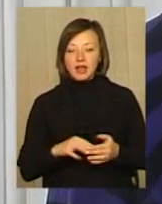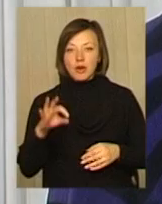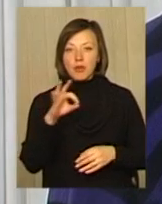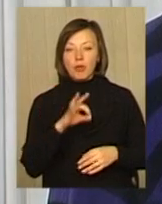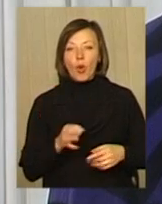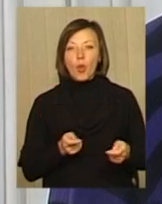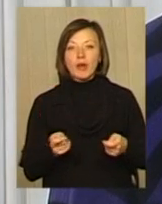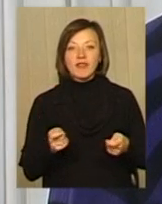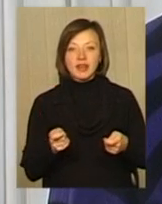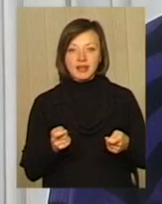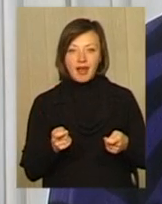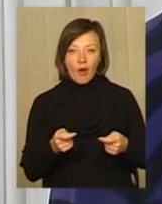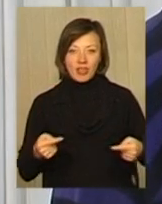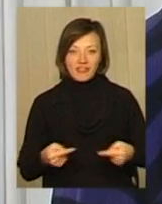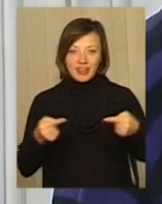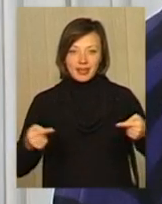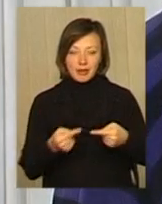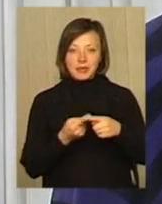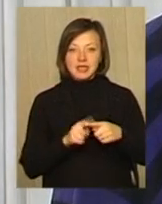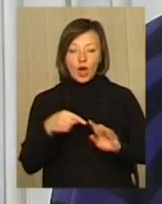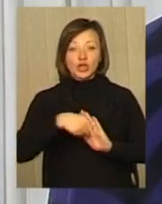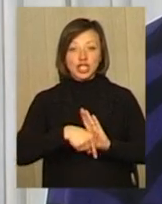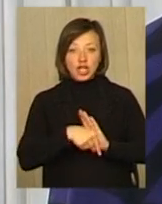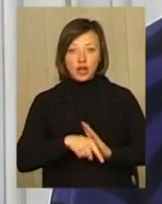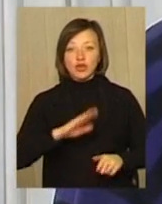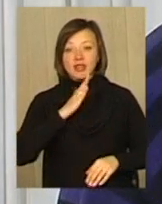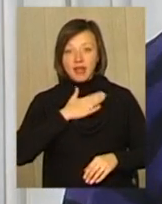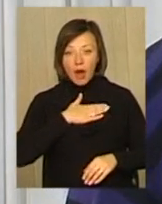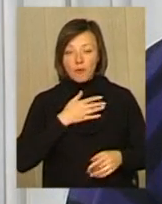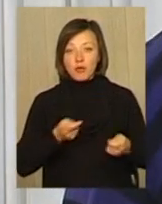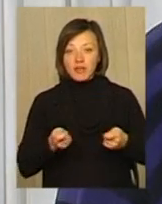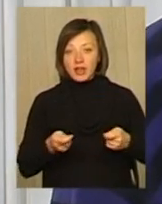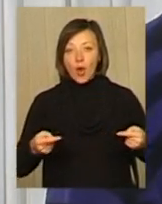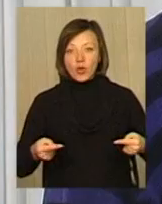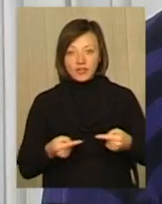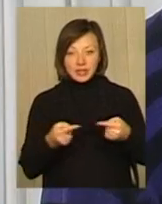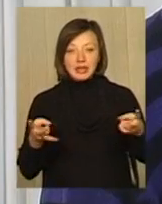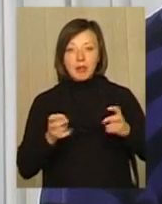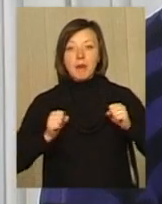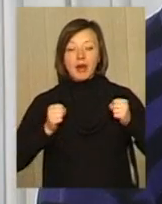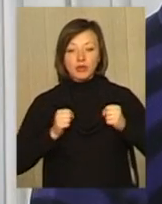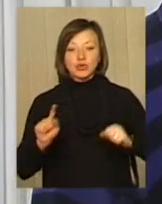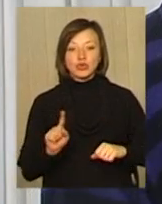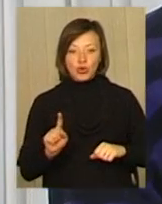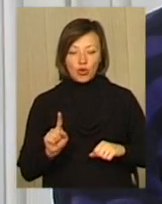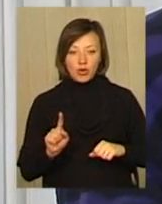управління конфліктами. Це означає, що нам в управлінні конфліктів до чого треба прагнути?